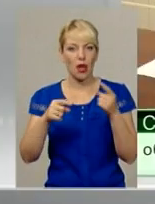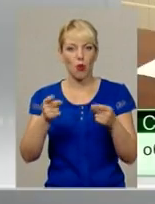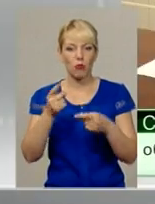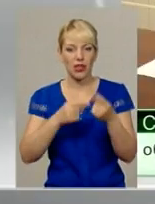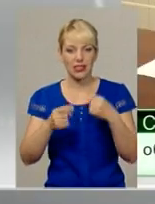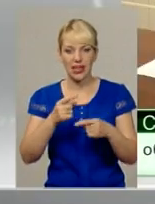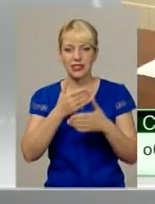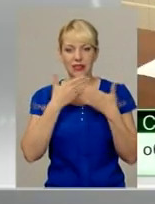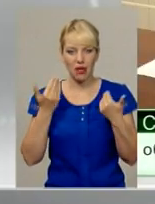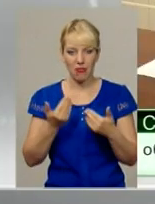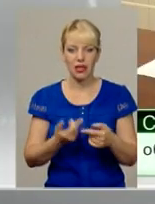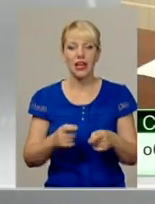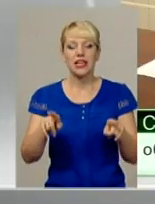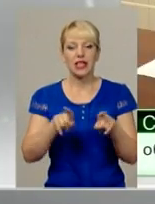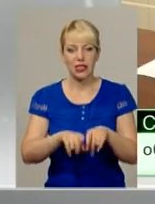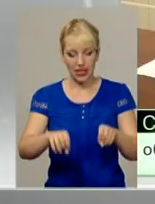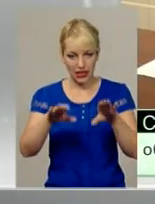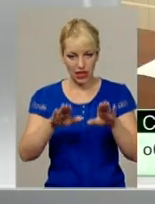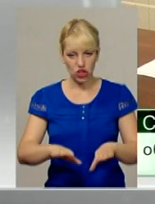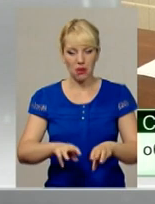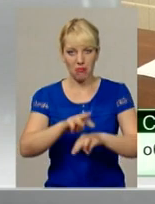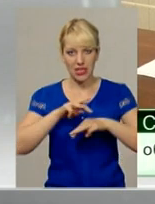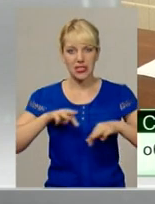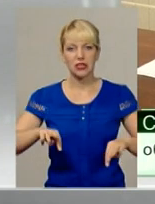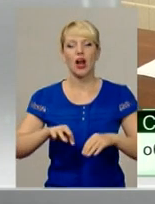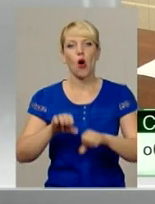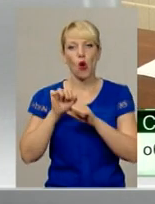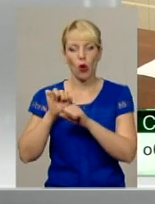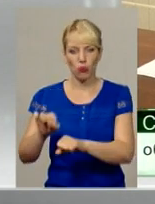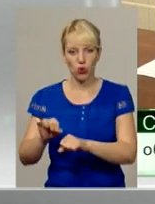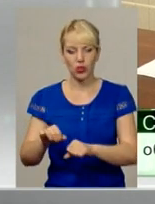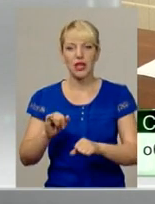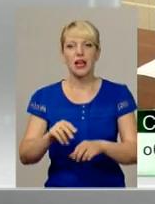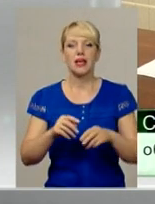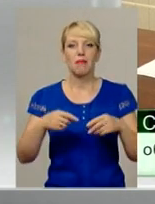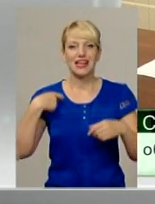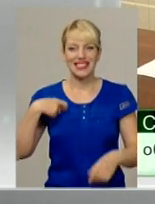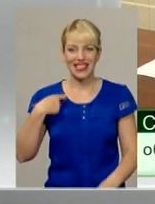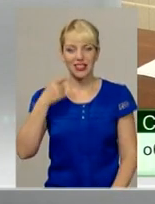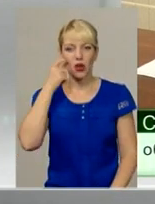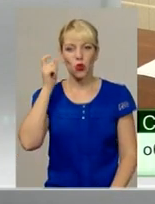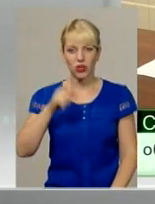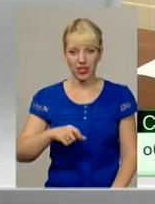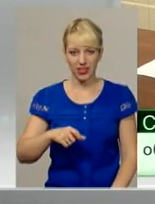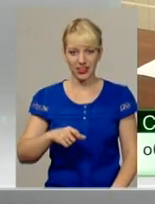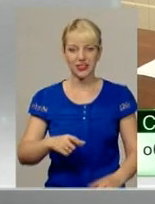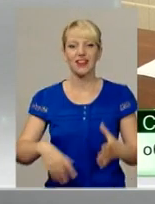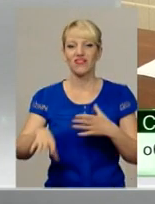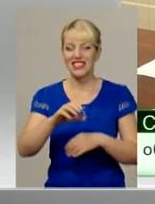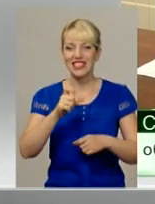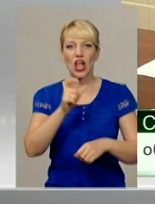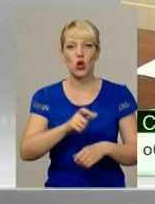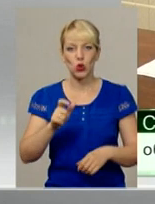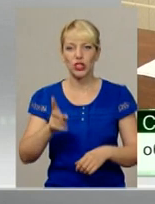Згідно і рішення міністра оборони і президента України, всі люди,